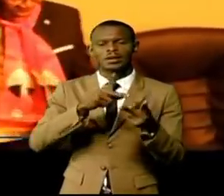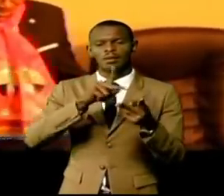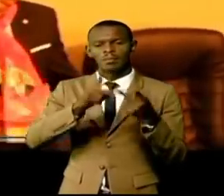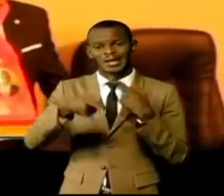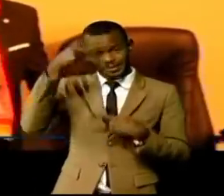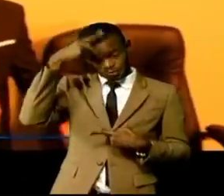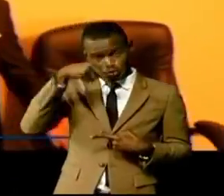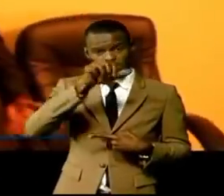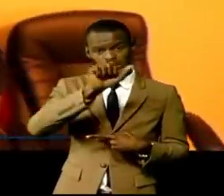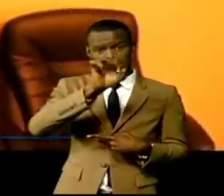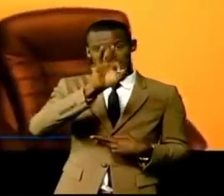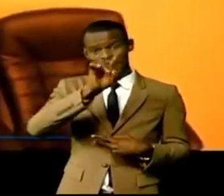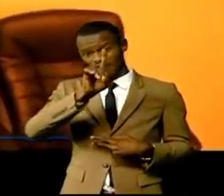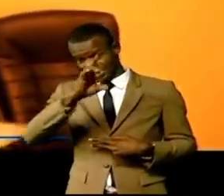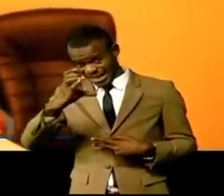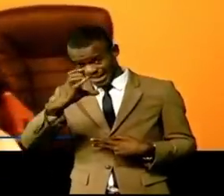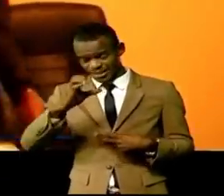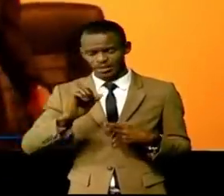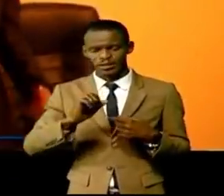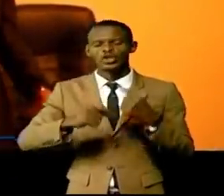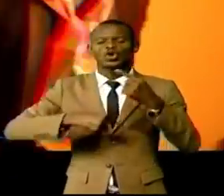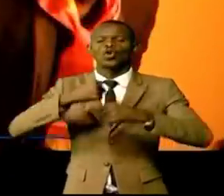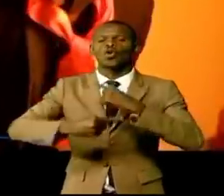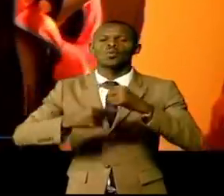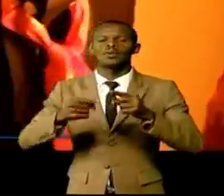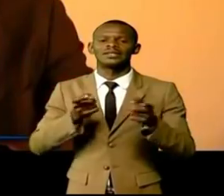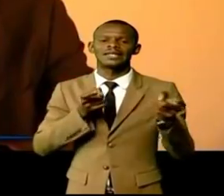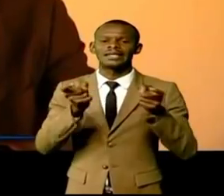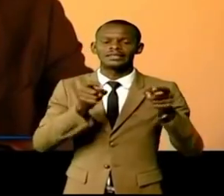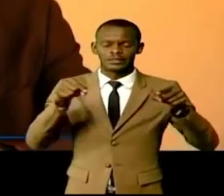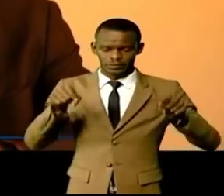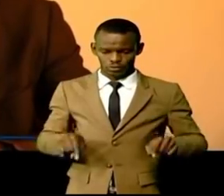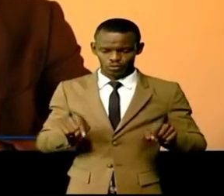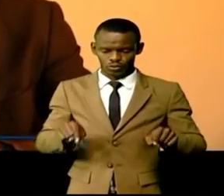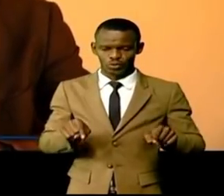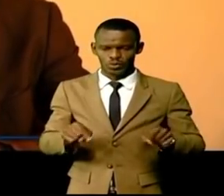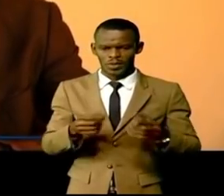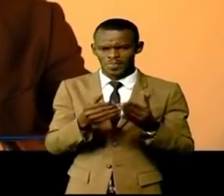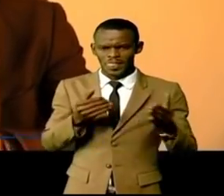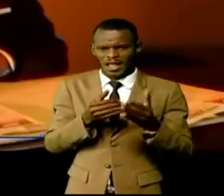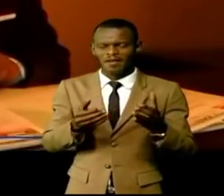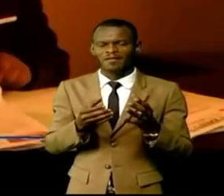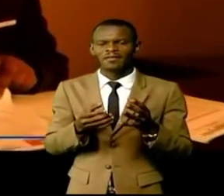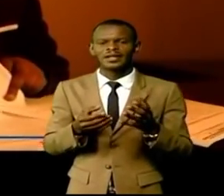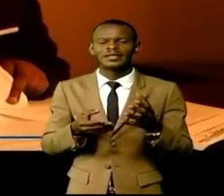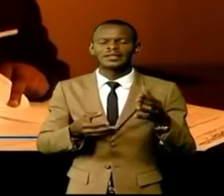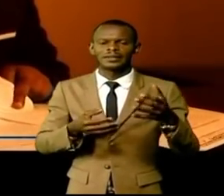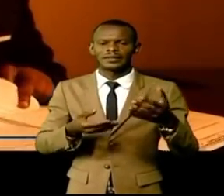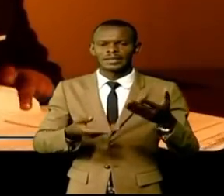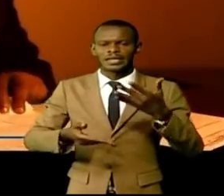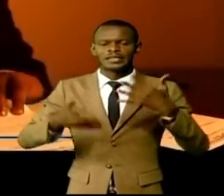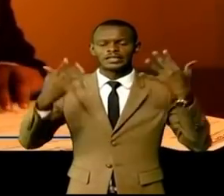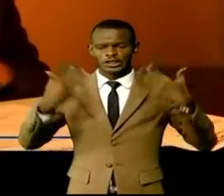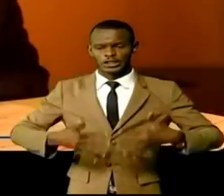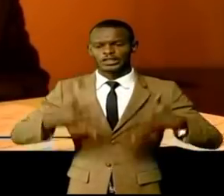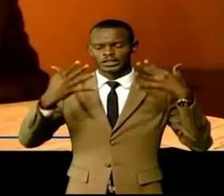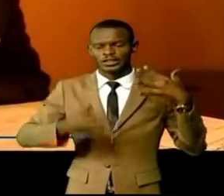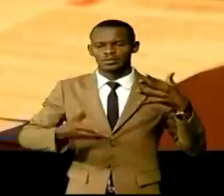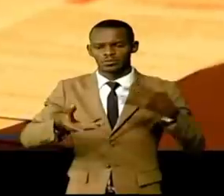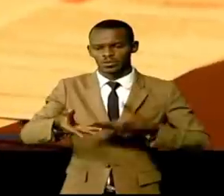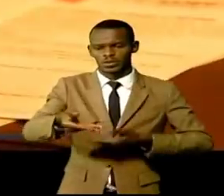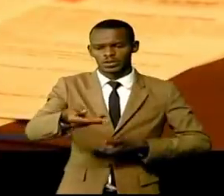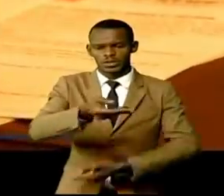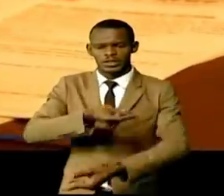politique a pris officiellement ses fonctions au cours d'une traditionnelle cérémonie de remise reprise organisée lundi 8